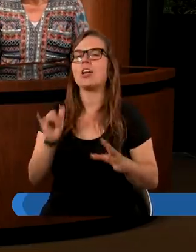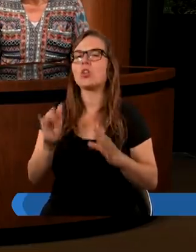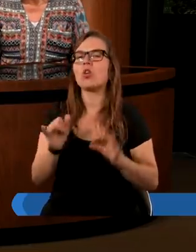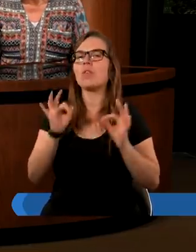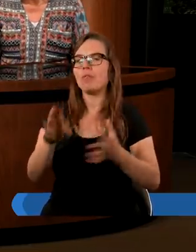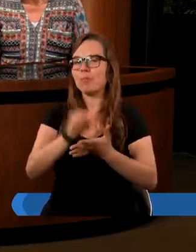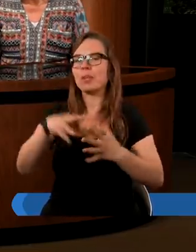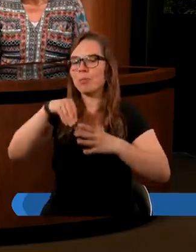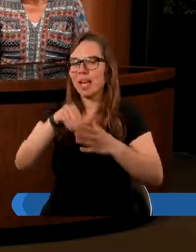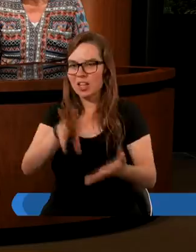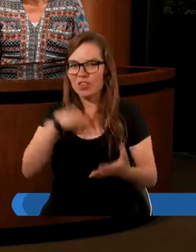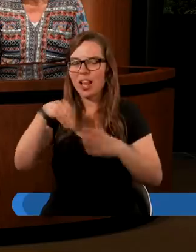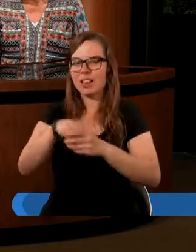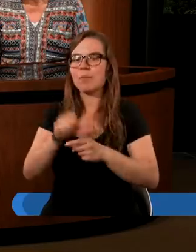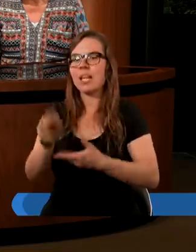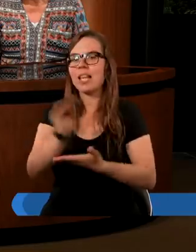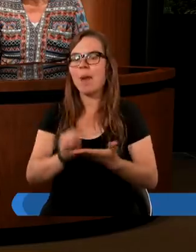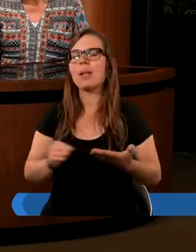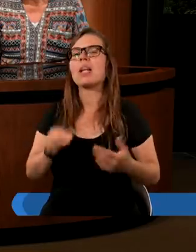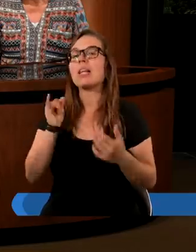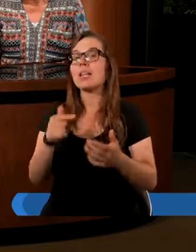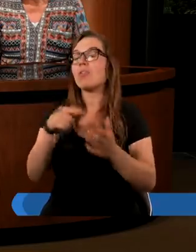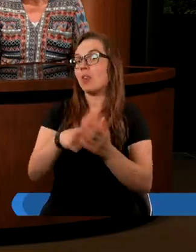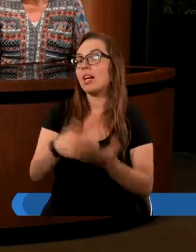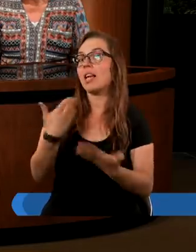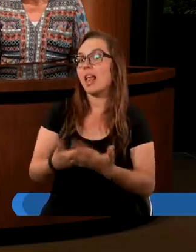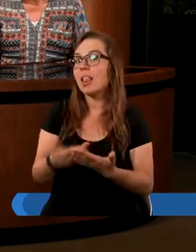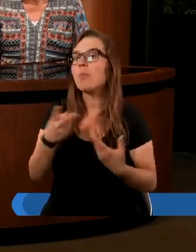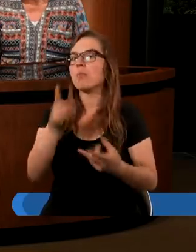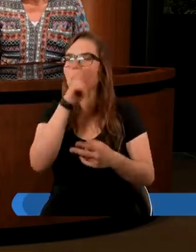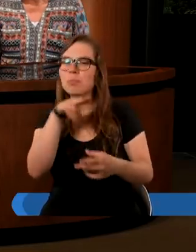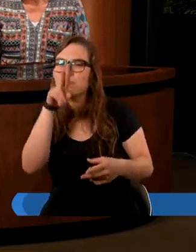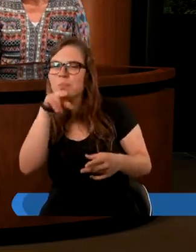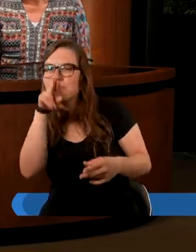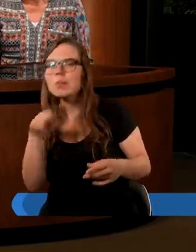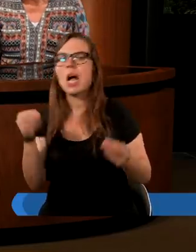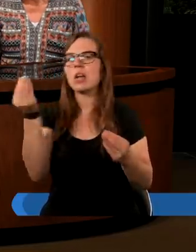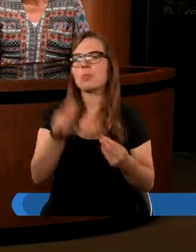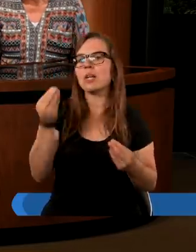Piśmie Świętym jest napisane. I dlatego popatrzmy jeszcze,